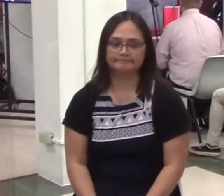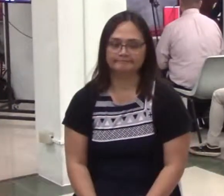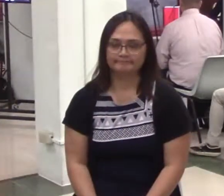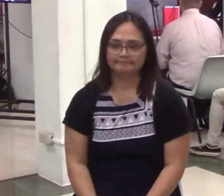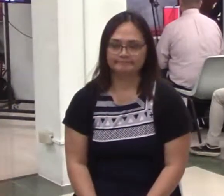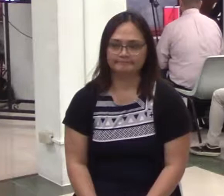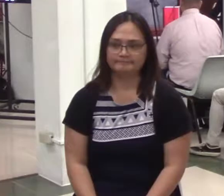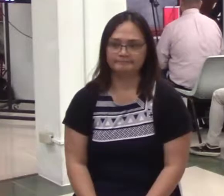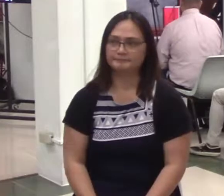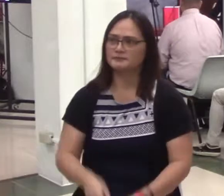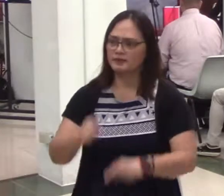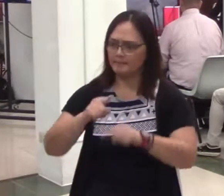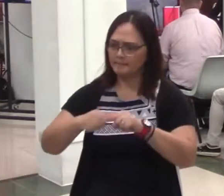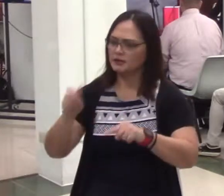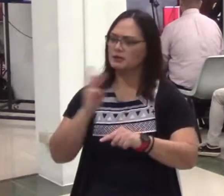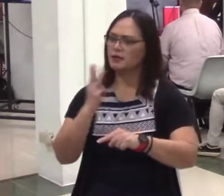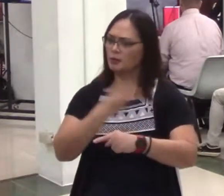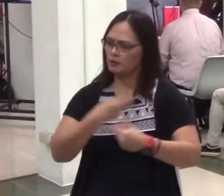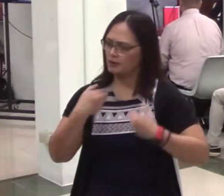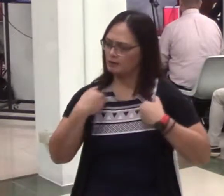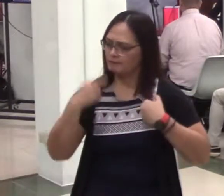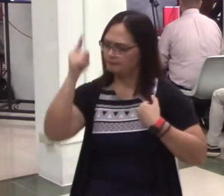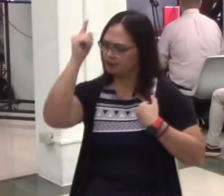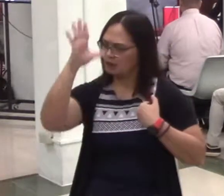but we have an enriching God.